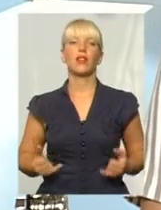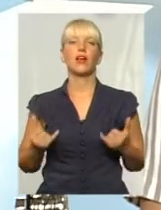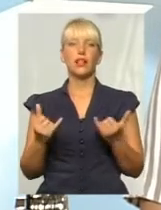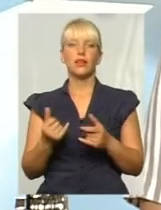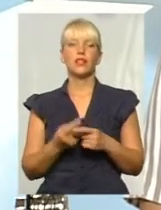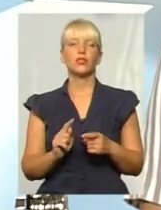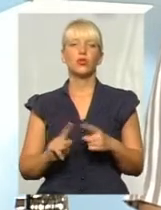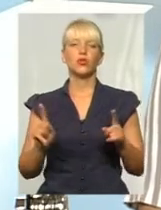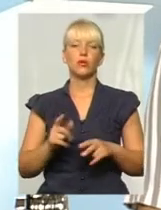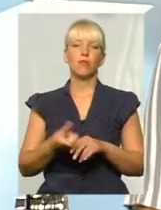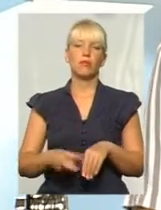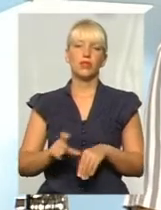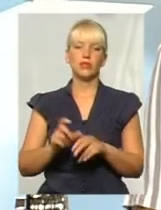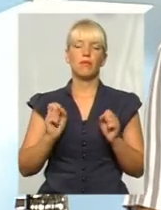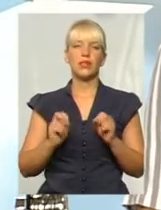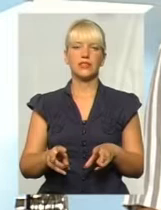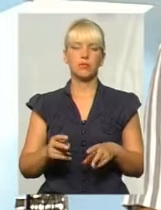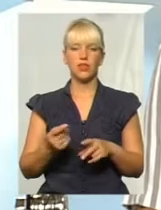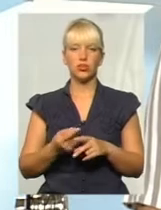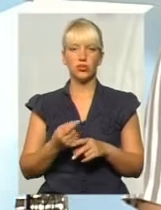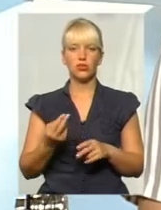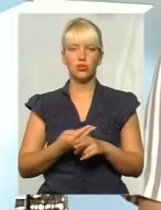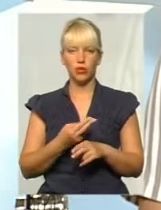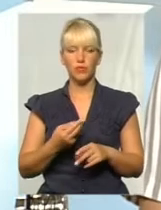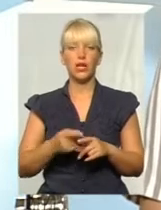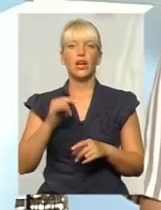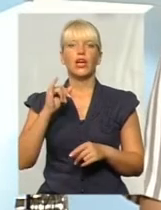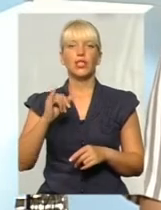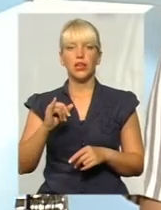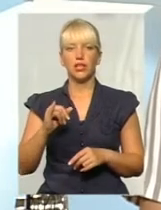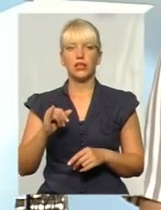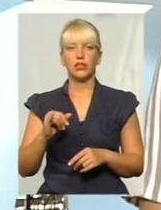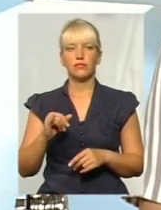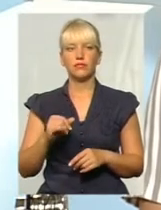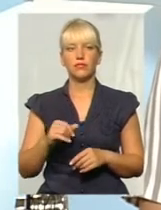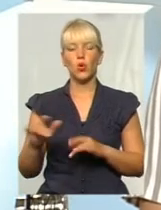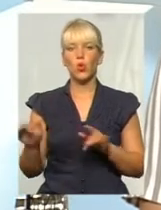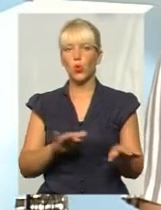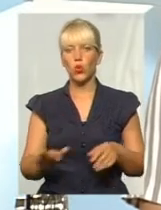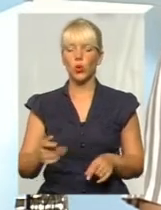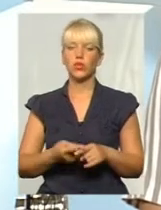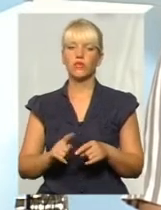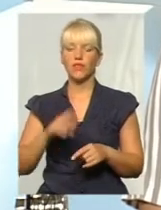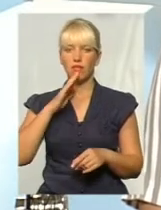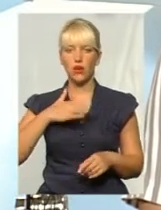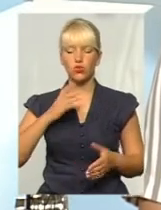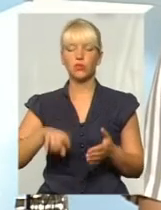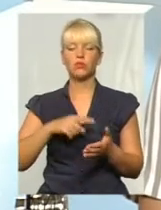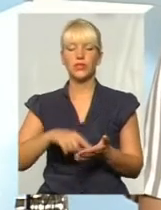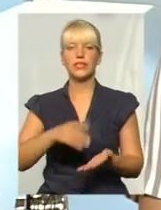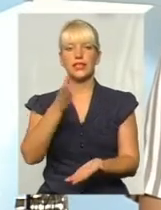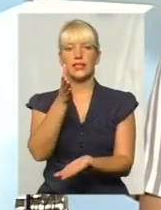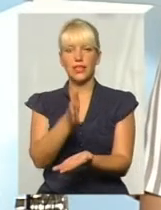щоб більш безпечно пересувалися наші велосипеди, через те, що, ну, рух все ж таки в нашому місті є,